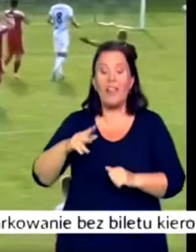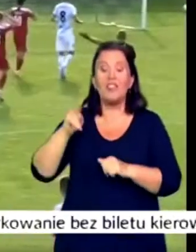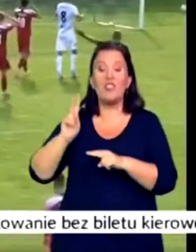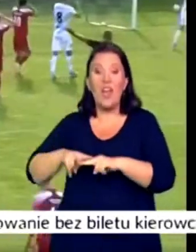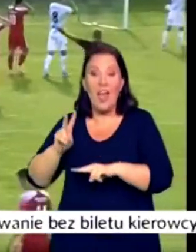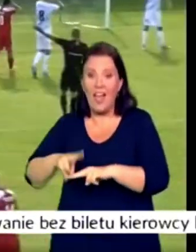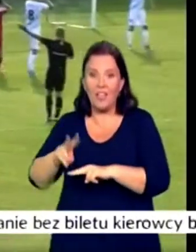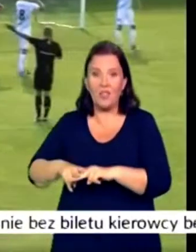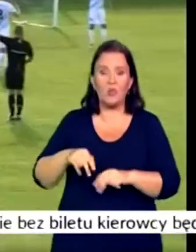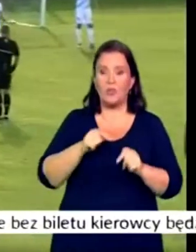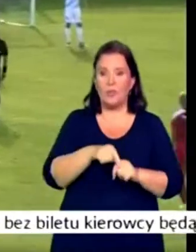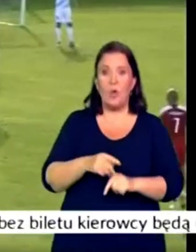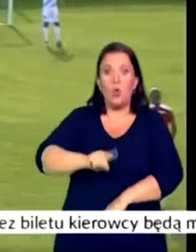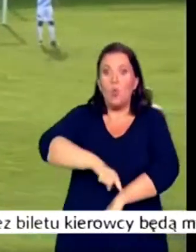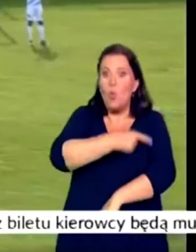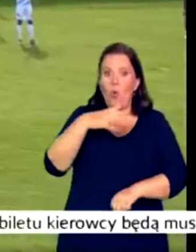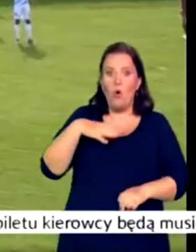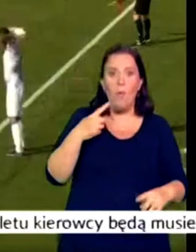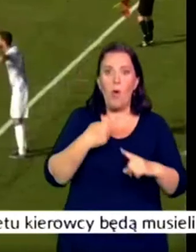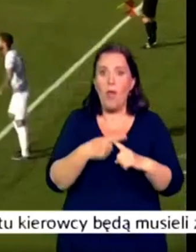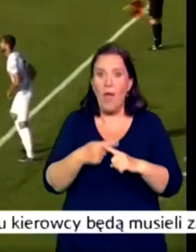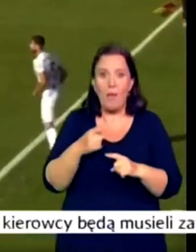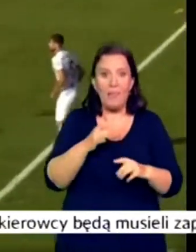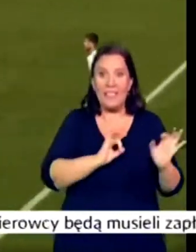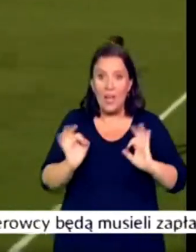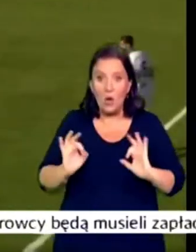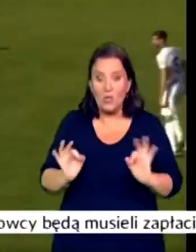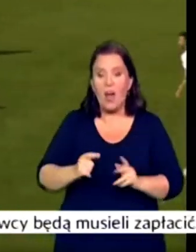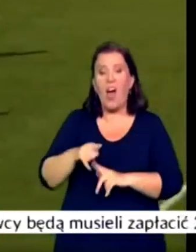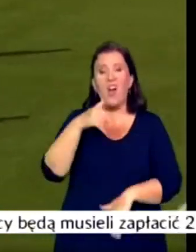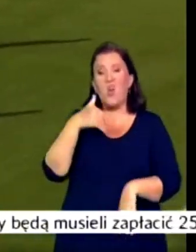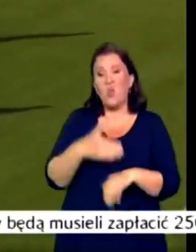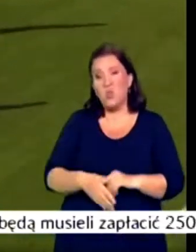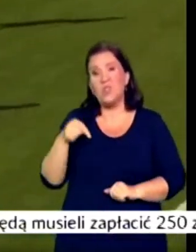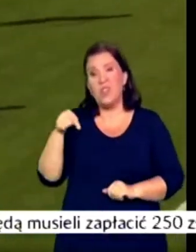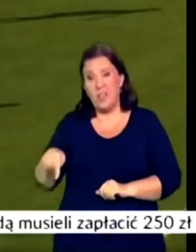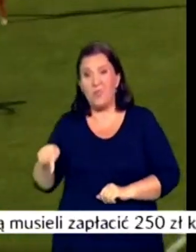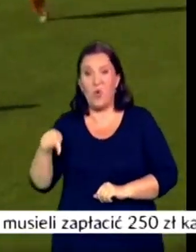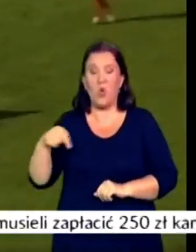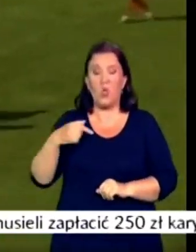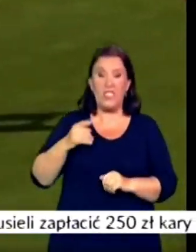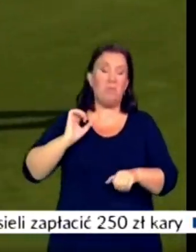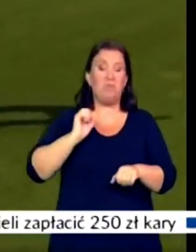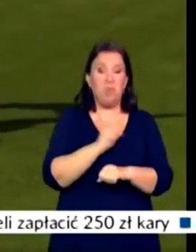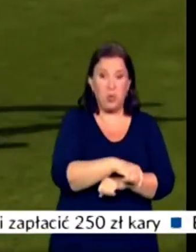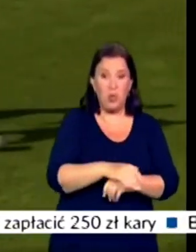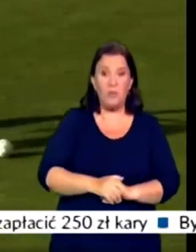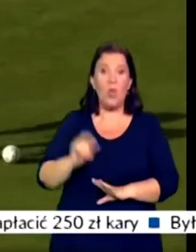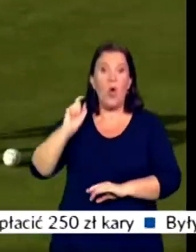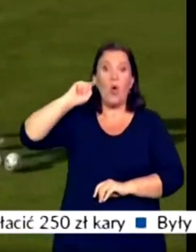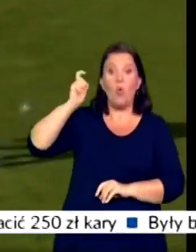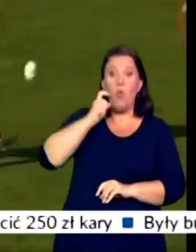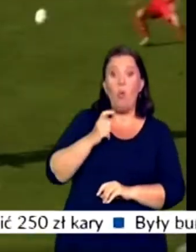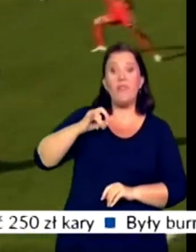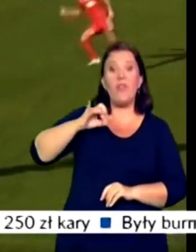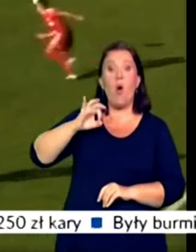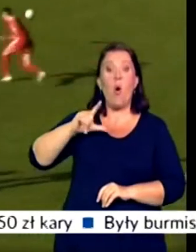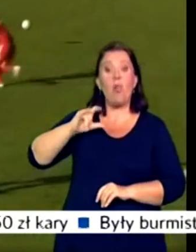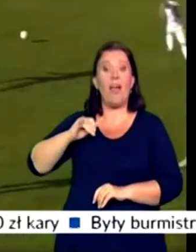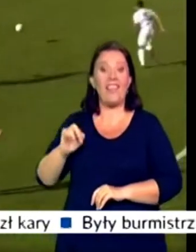utrzymywał się bezbramkowy remis, ale sama końcówka meczu należała do gości, a w głównej roli wystąpił Dawid Olejarek.